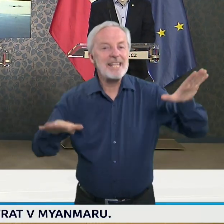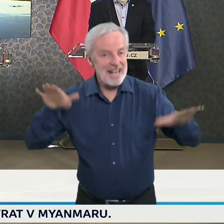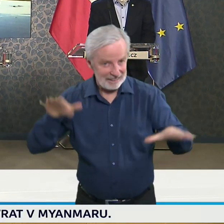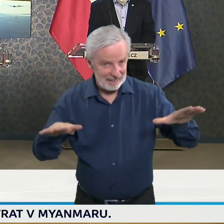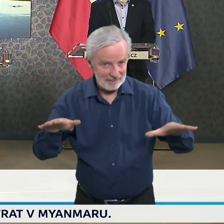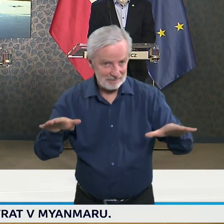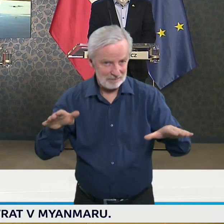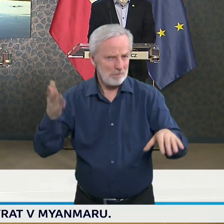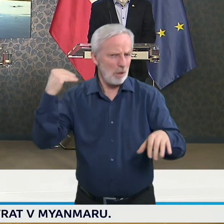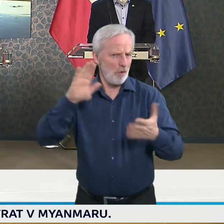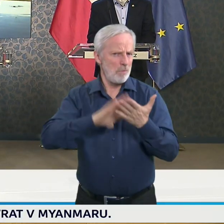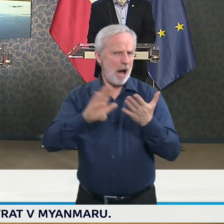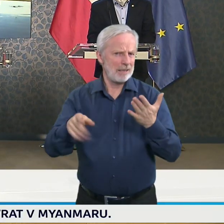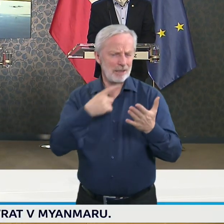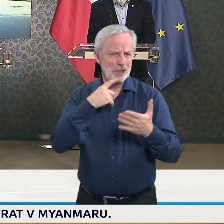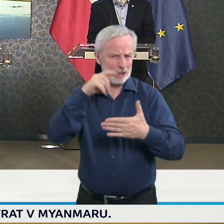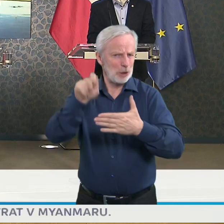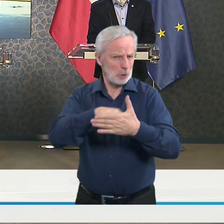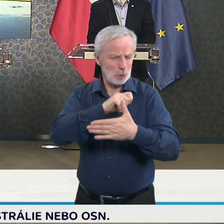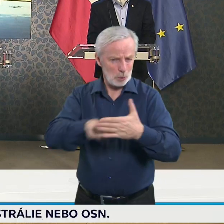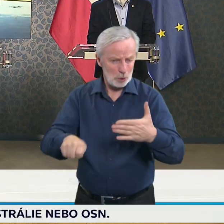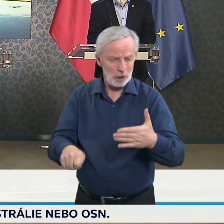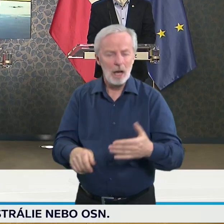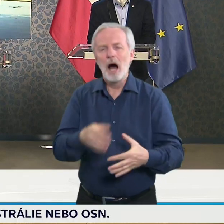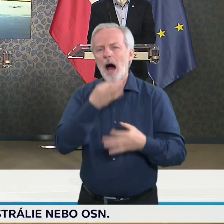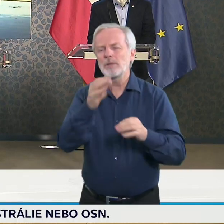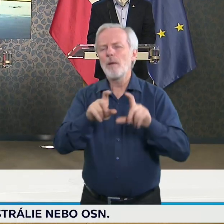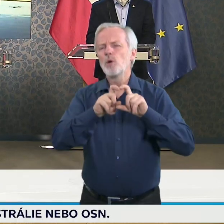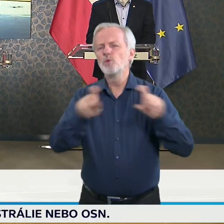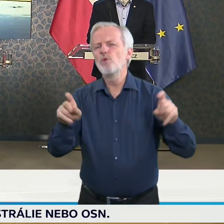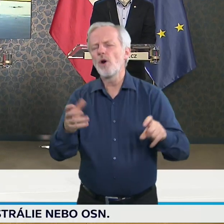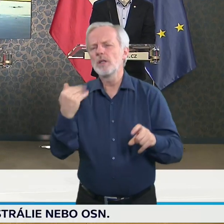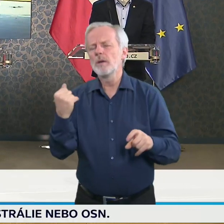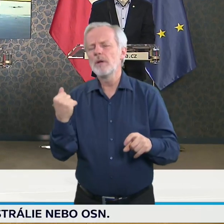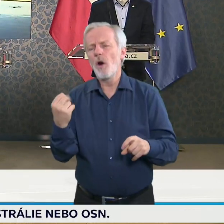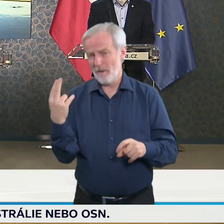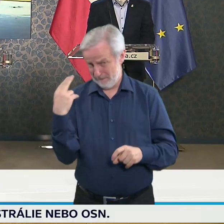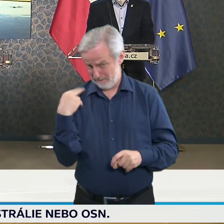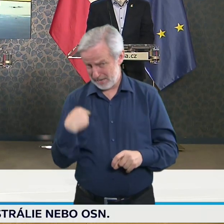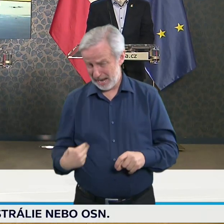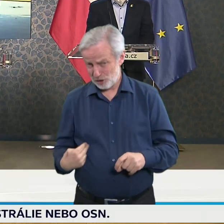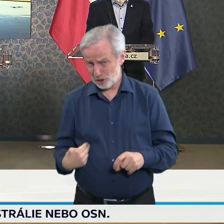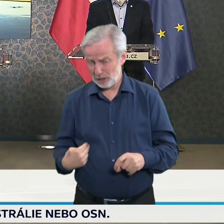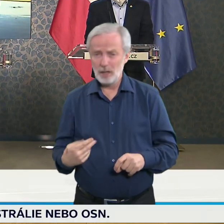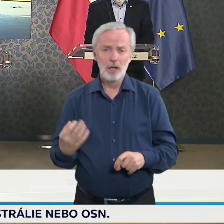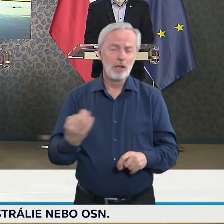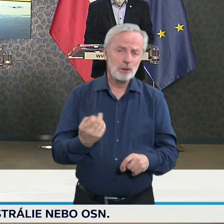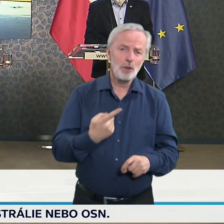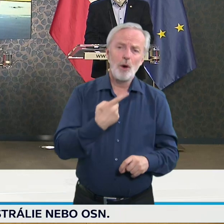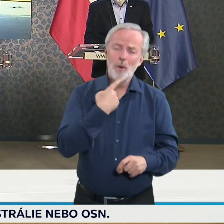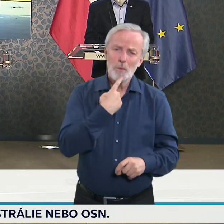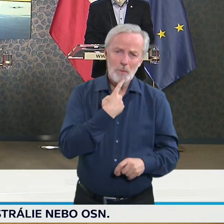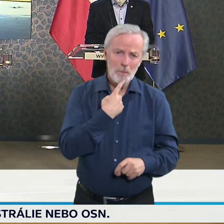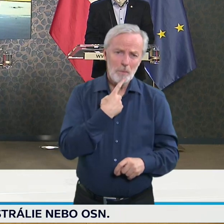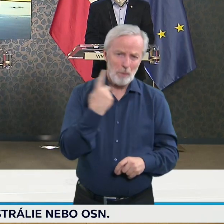důvody k jejímu zrušení byly jen finanční, jak naznačoval o víkendu pan